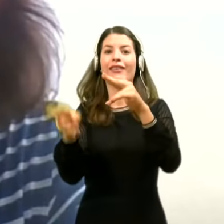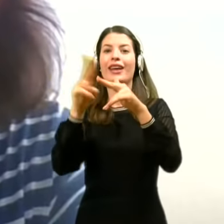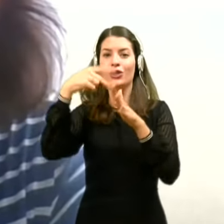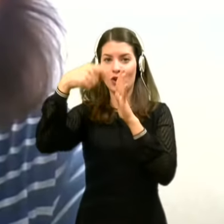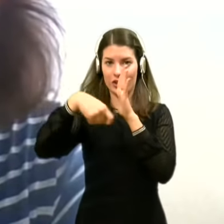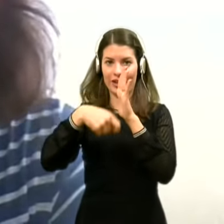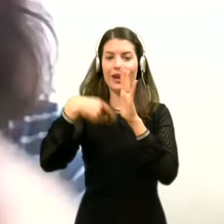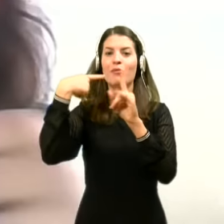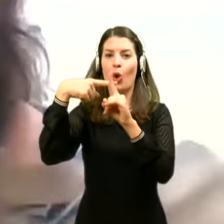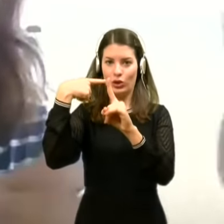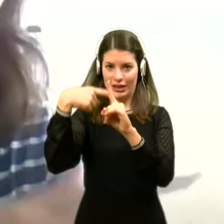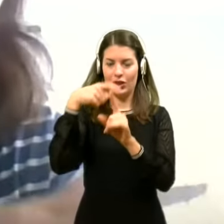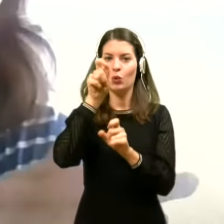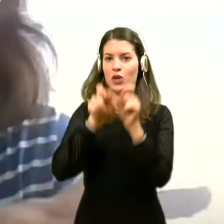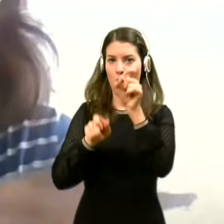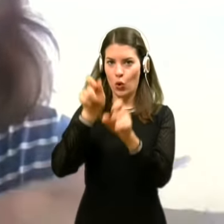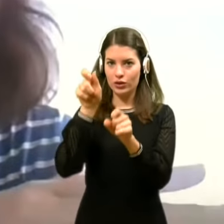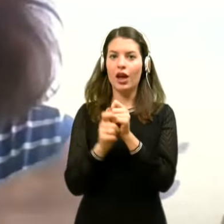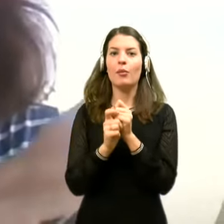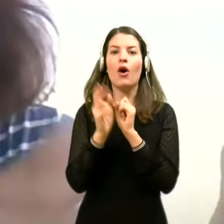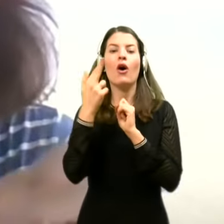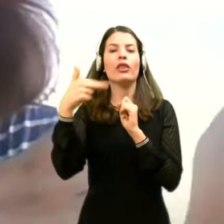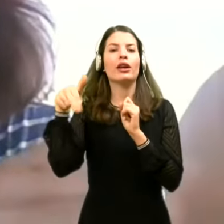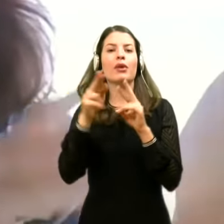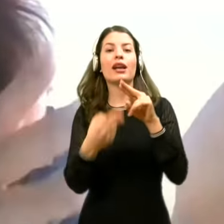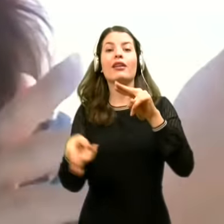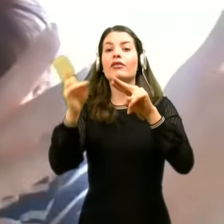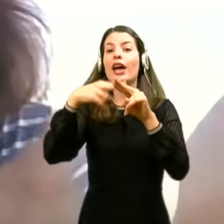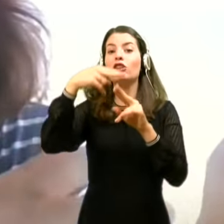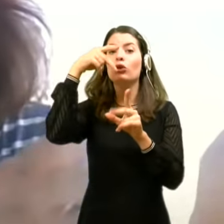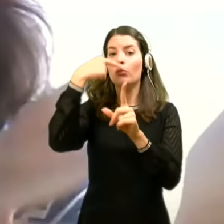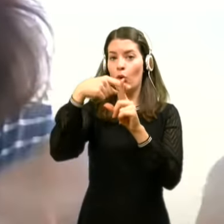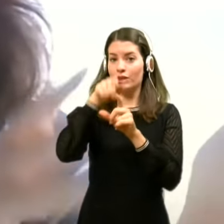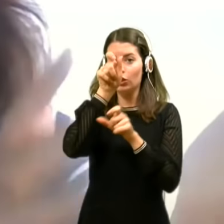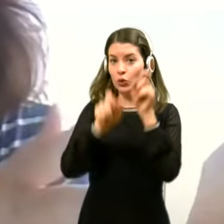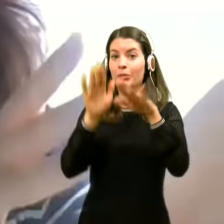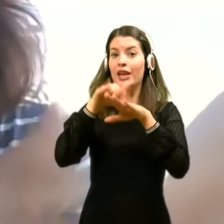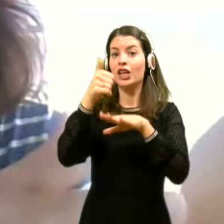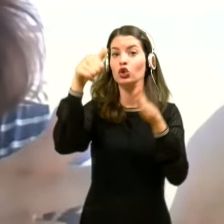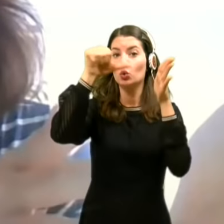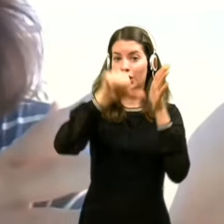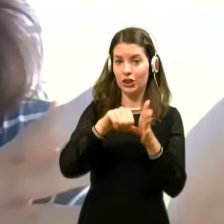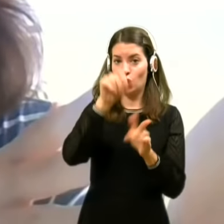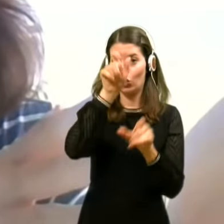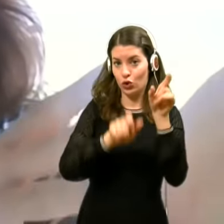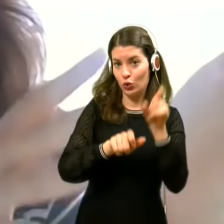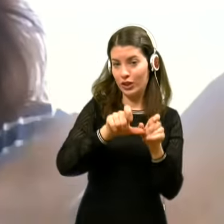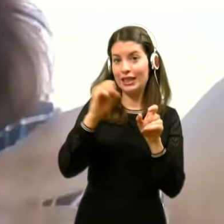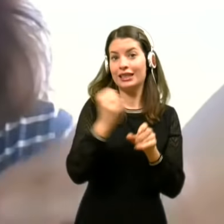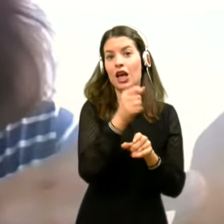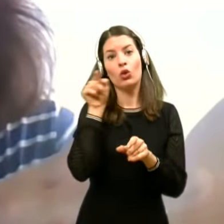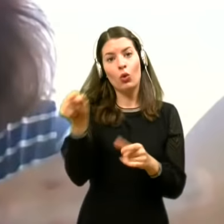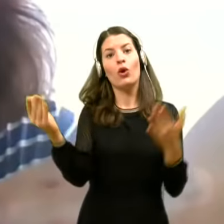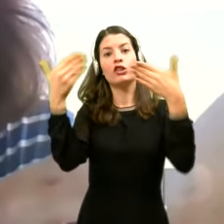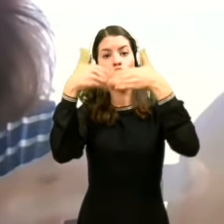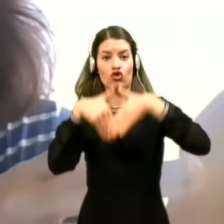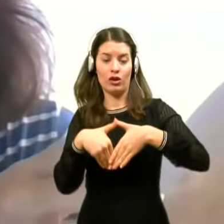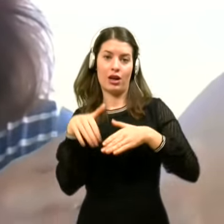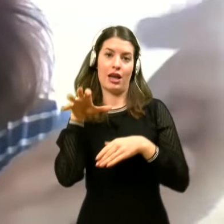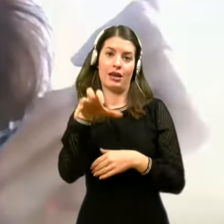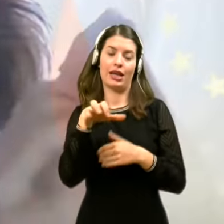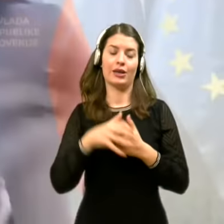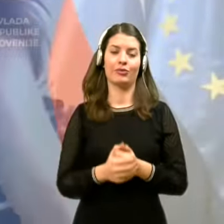oseb in ker so imeli več pozitivnih oseb na 100 tisoč pobevalcev, so padli v črno regijo.